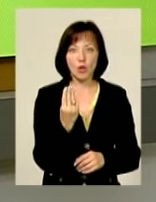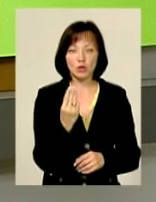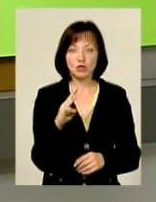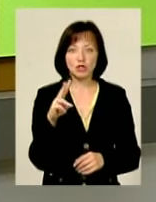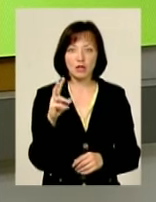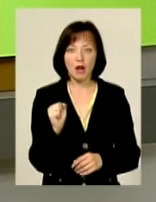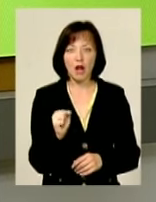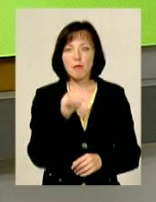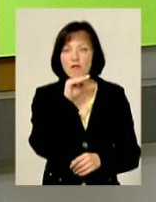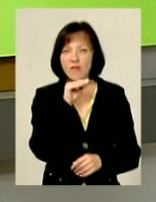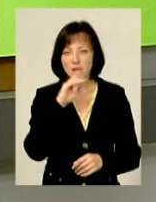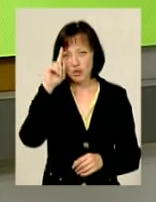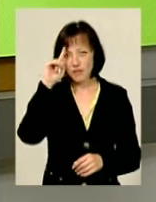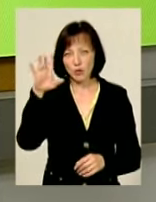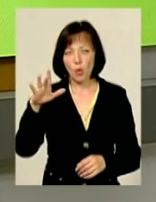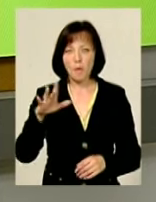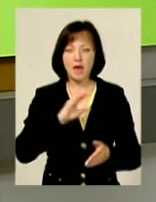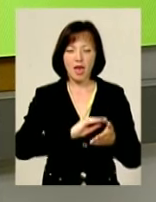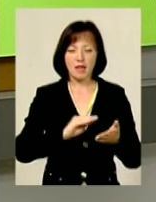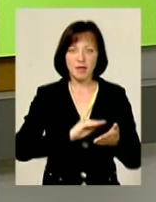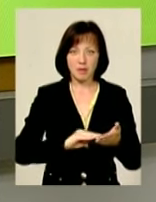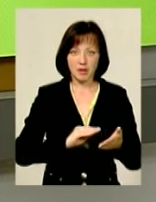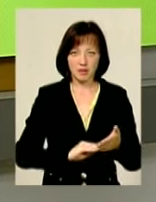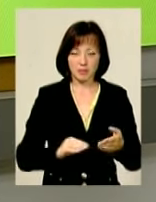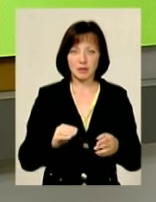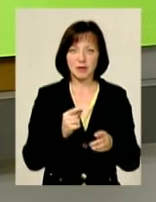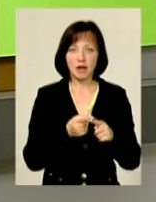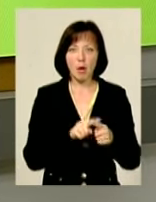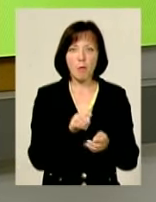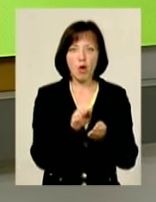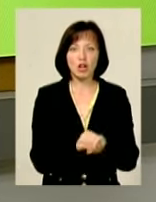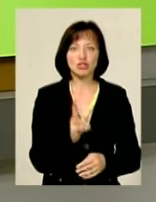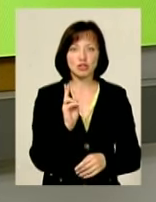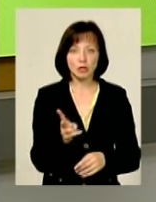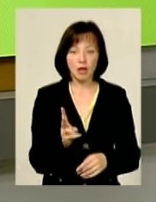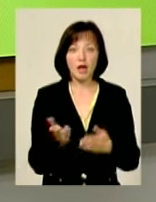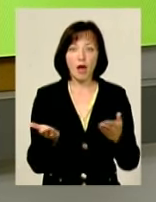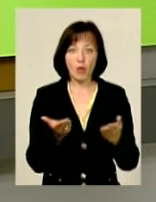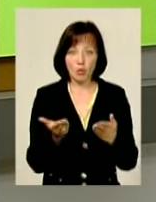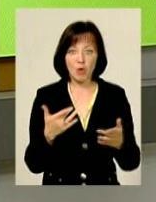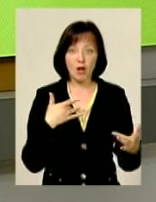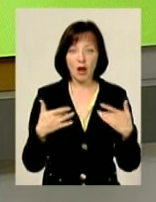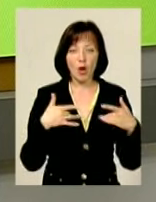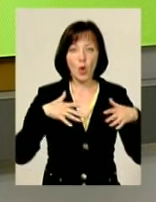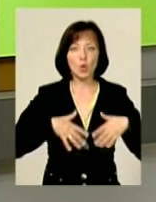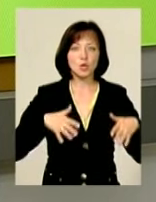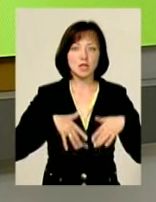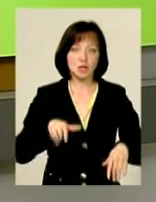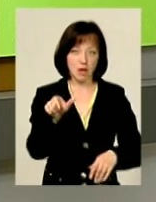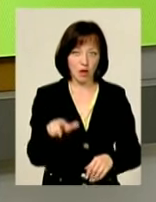відомий драматург, яка написала п'єсу «Могильщик», яку грає грузинський